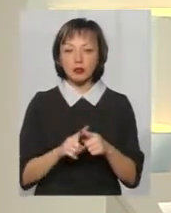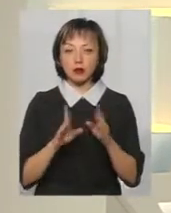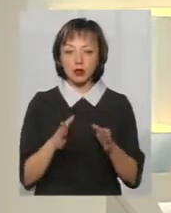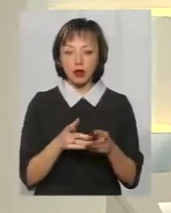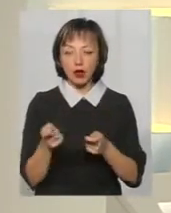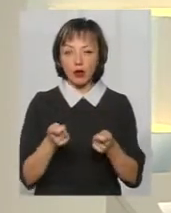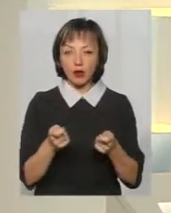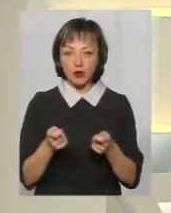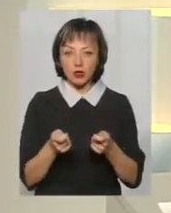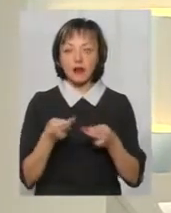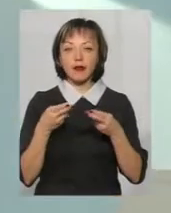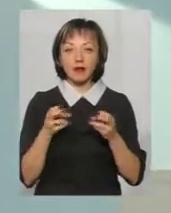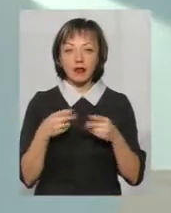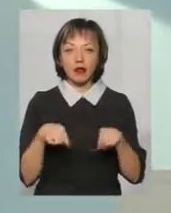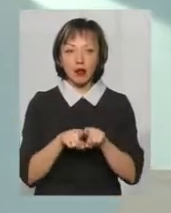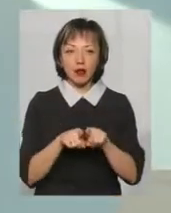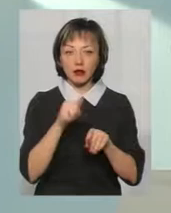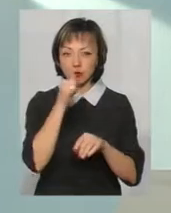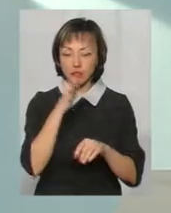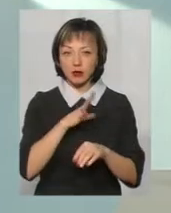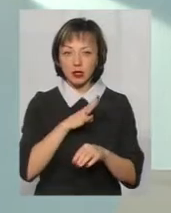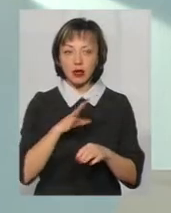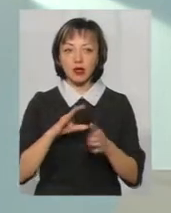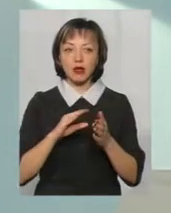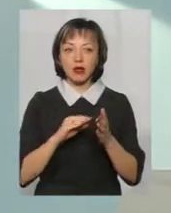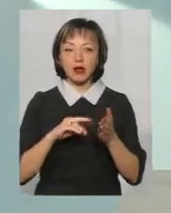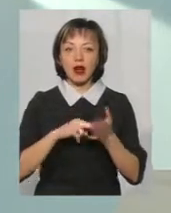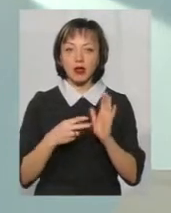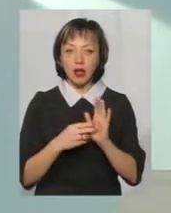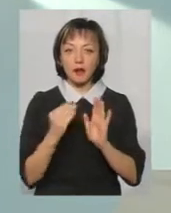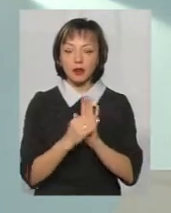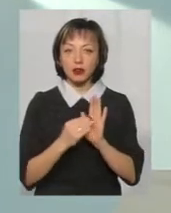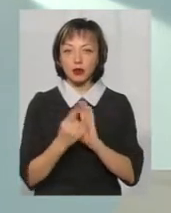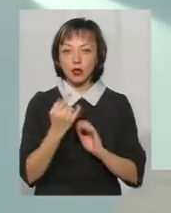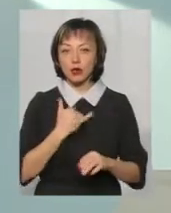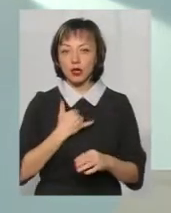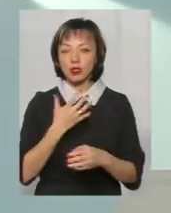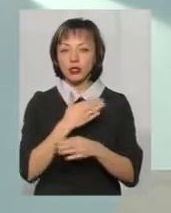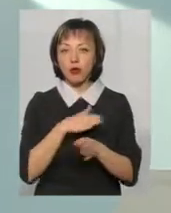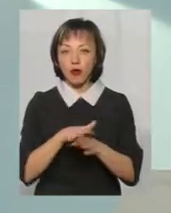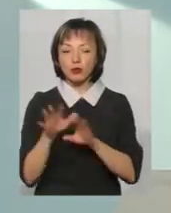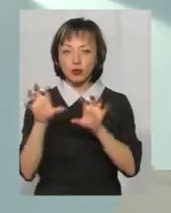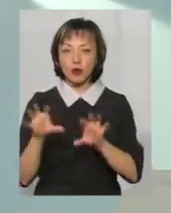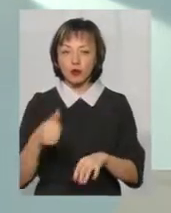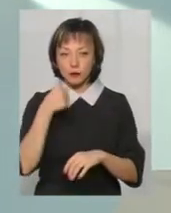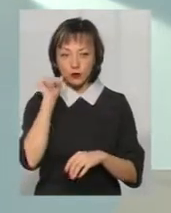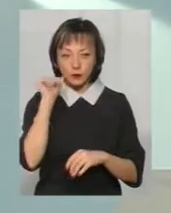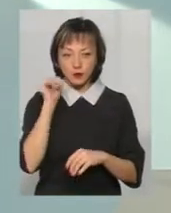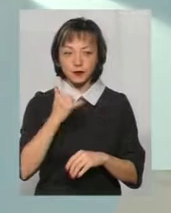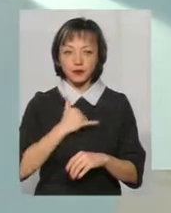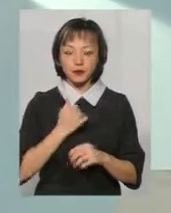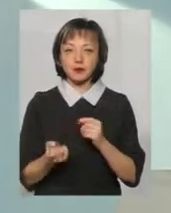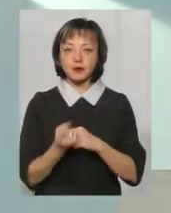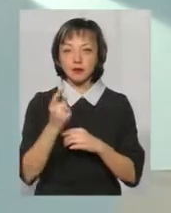буде регулюватися? Так не може бути. Стратегія пише одне, крім стратегії, в нашій є купа законів. До прикладу, вчора в нас